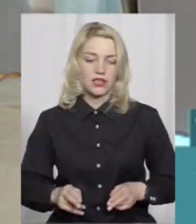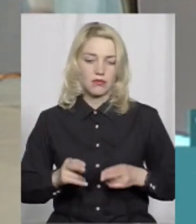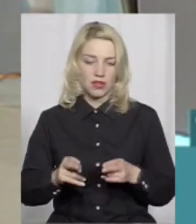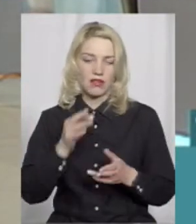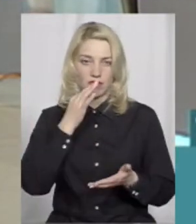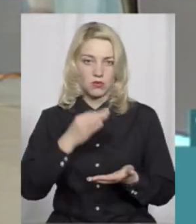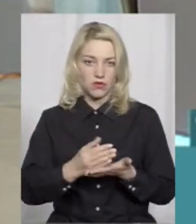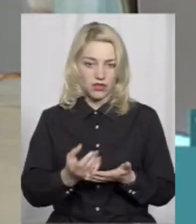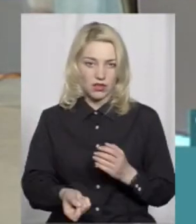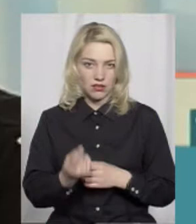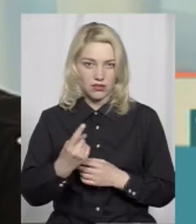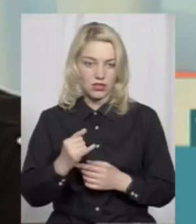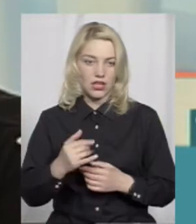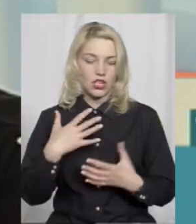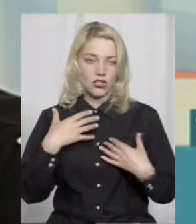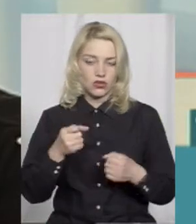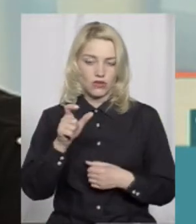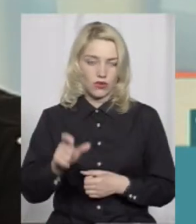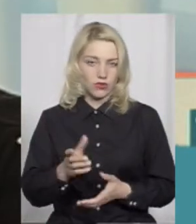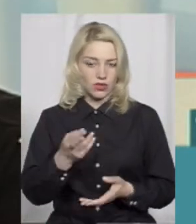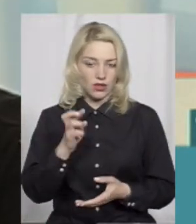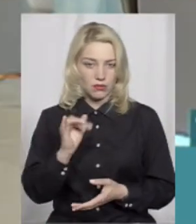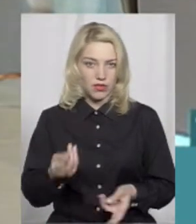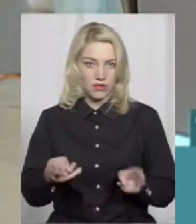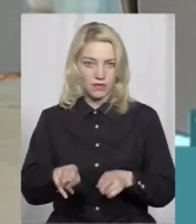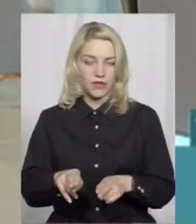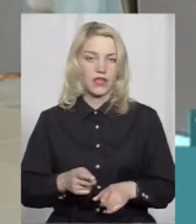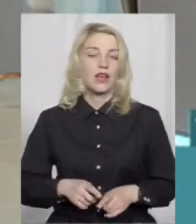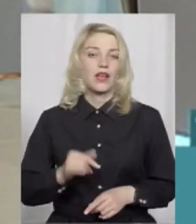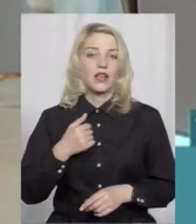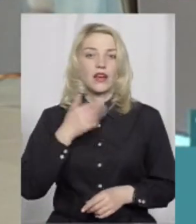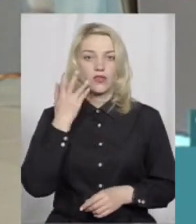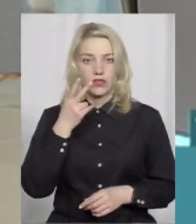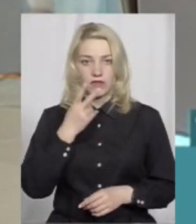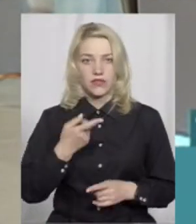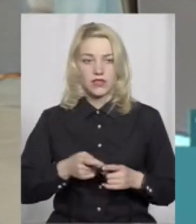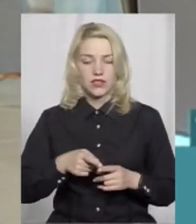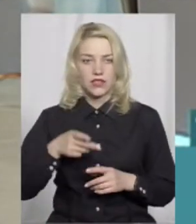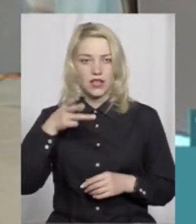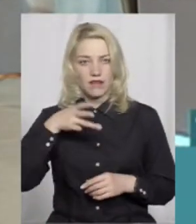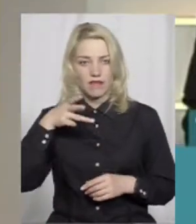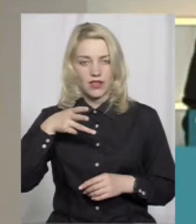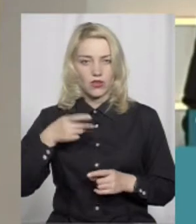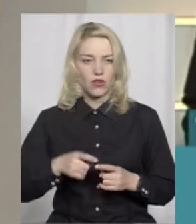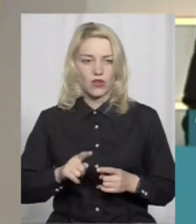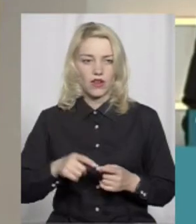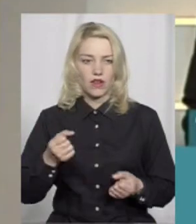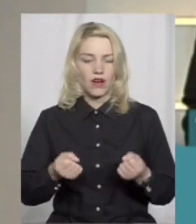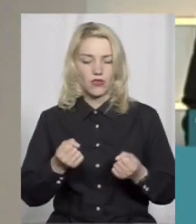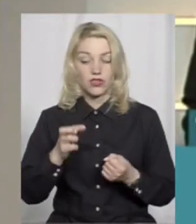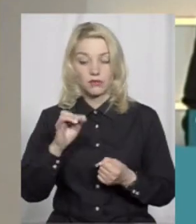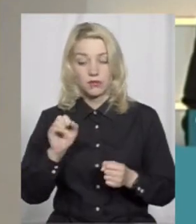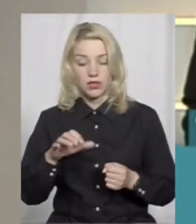відповідальністю, і з здоровим пішоходом. А от я, коли дивився це відео, я думав, а міг би водій